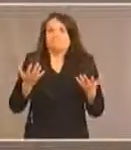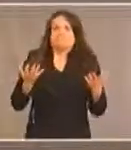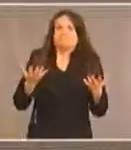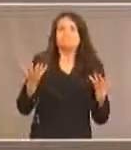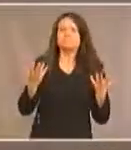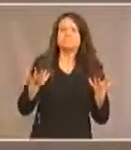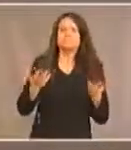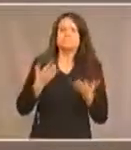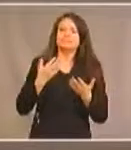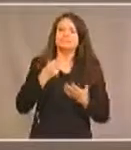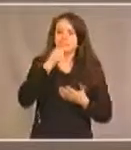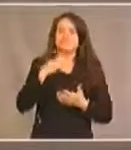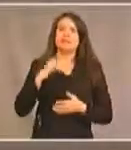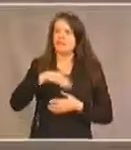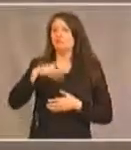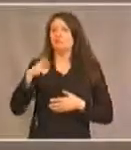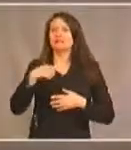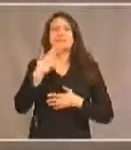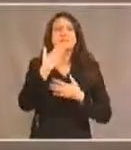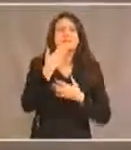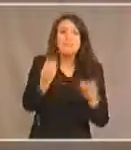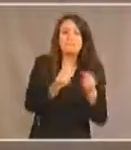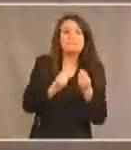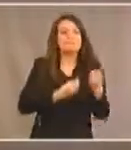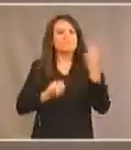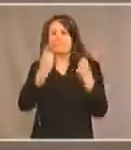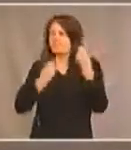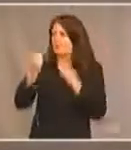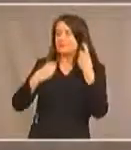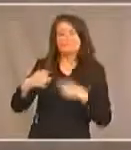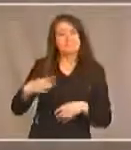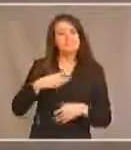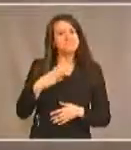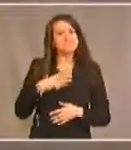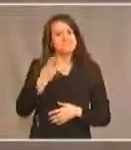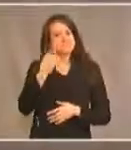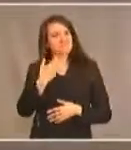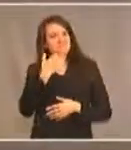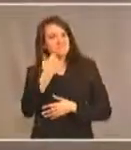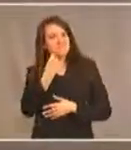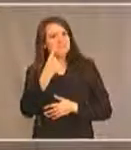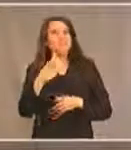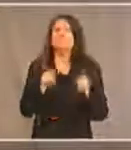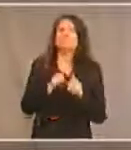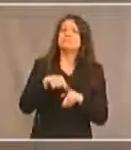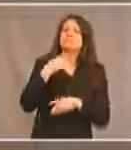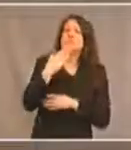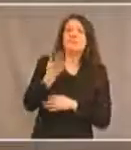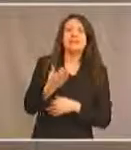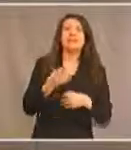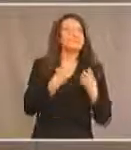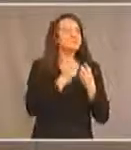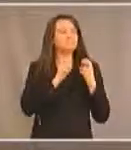Pour l'auditoire, je vous remercie d'avoir envoyé de très bonnes questions et je remercie notre